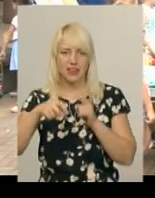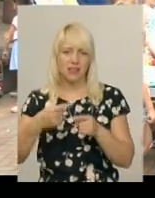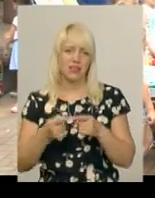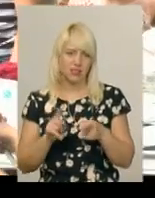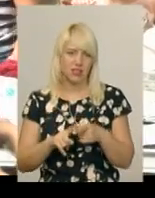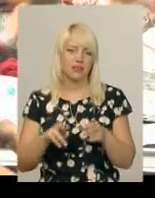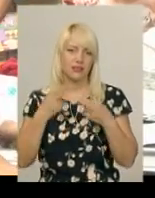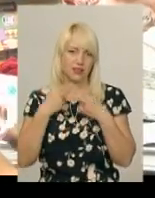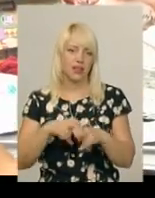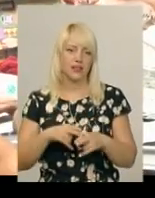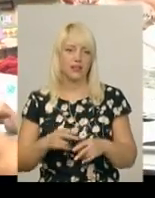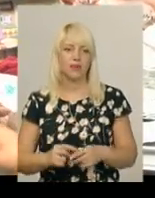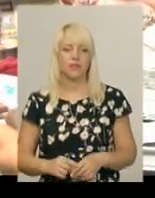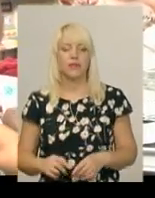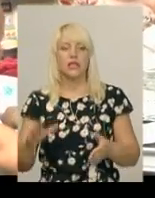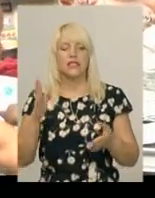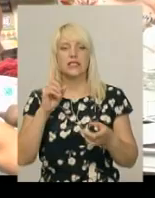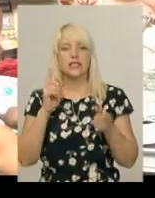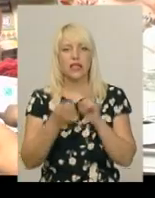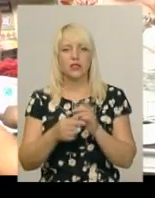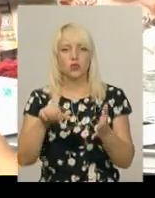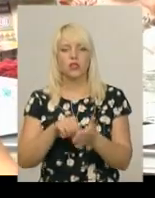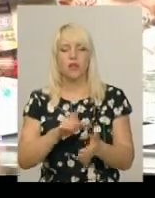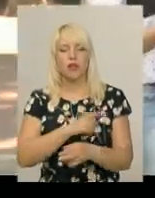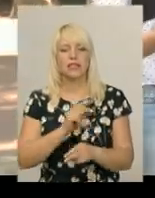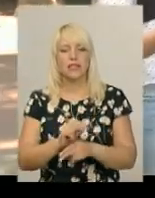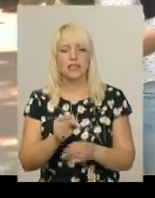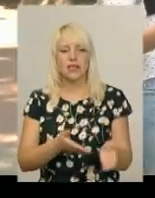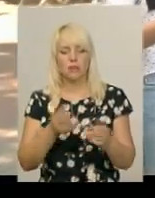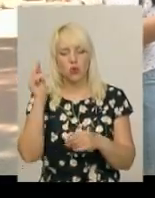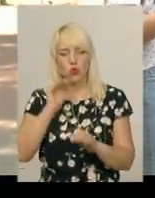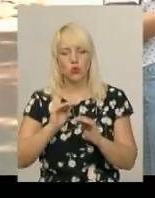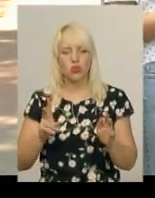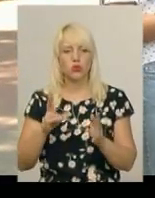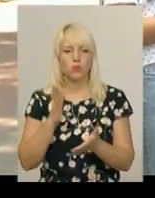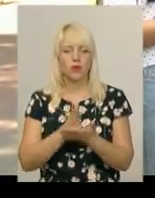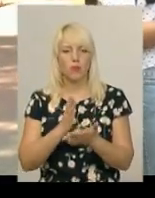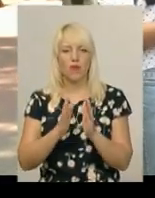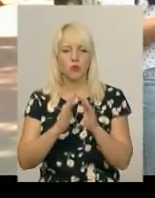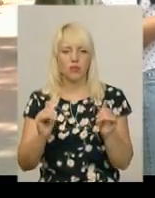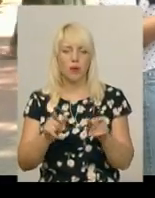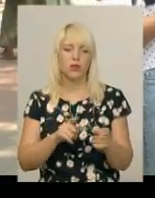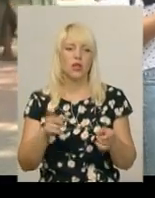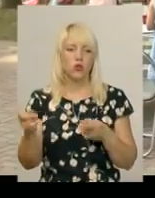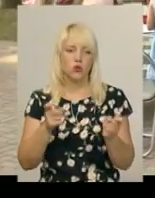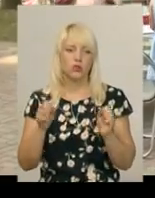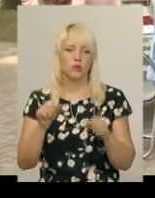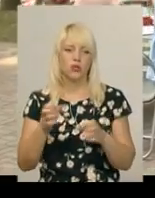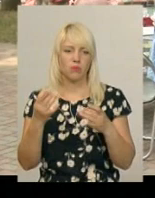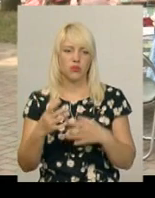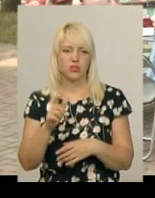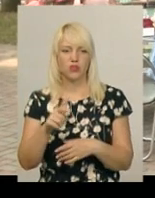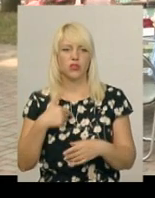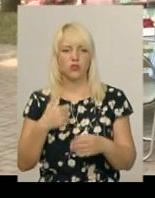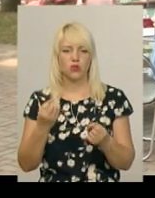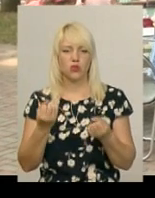відпрацьовка техніки. Стати учасниками майстр-класу запросили учнів шкіл, які зараз перебувають у таборах. Долучитися могли і перехожі. Я сьогодні